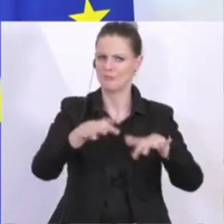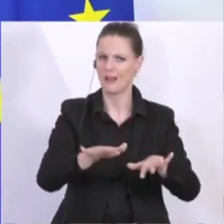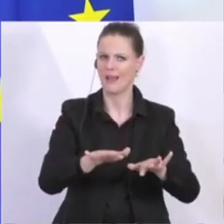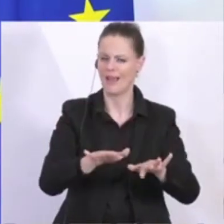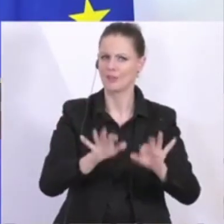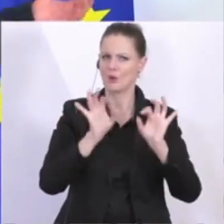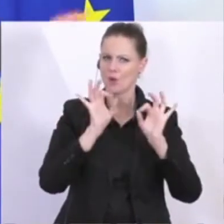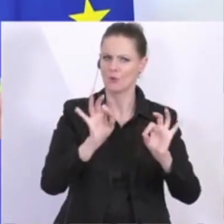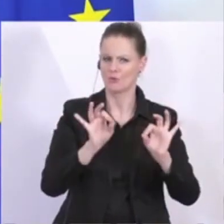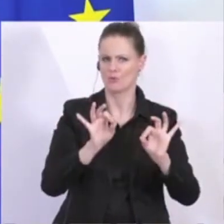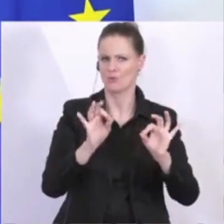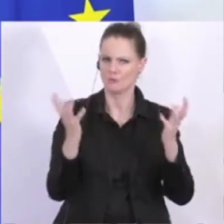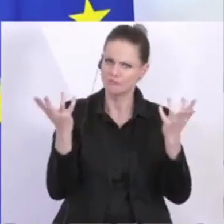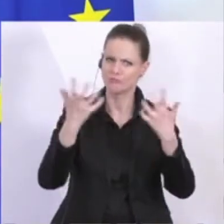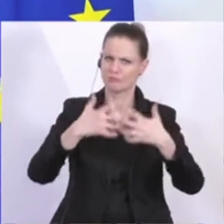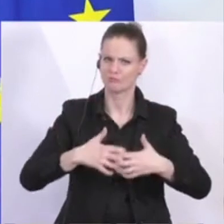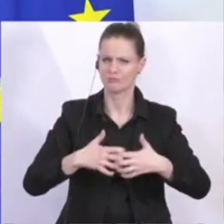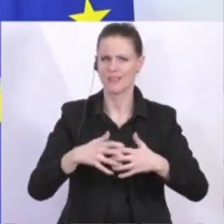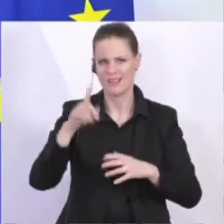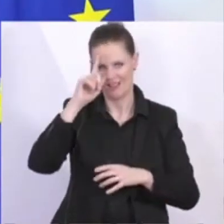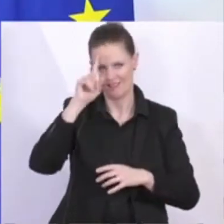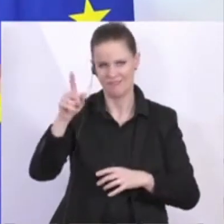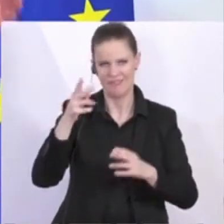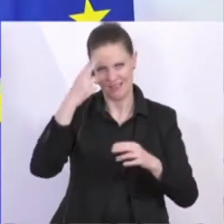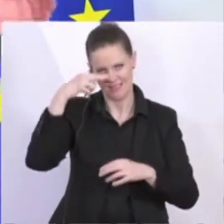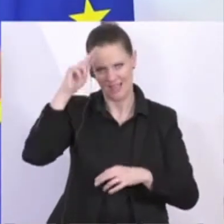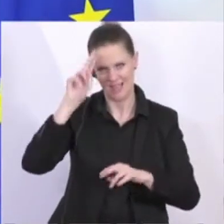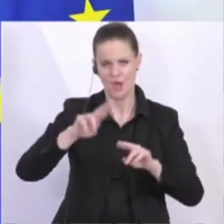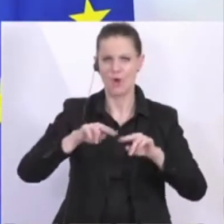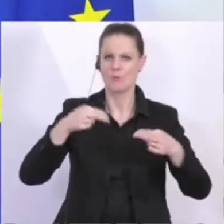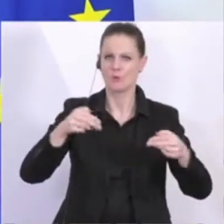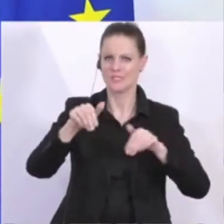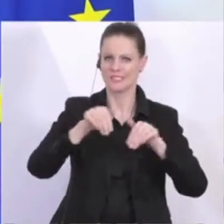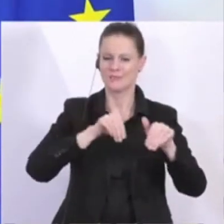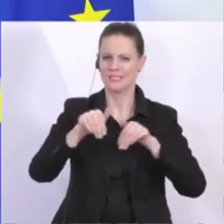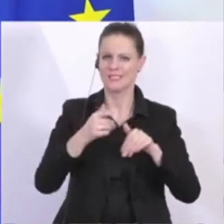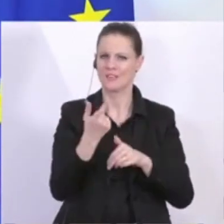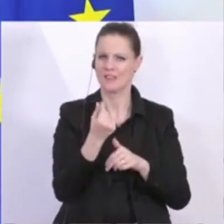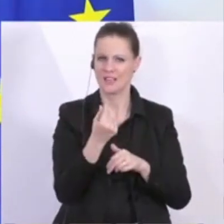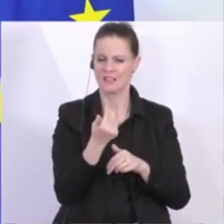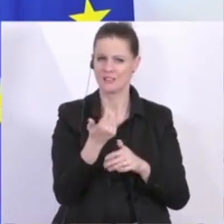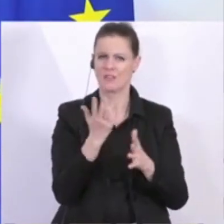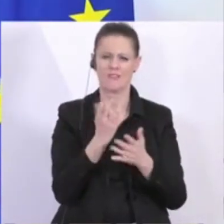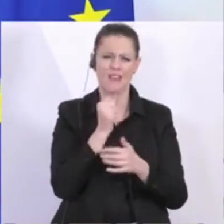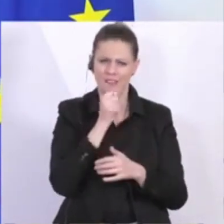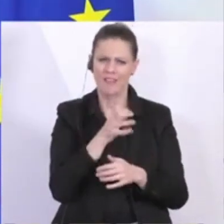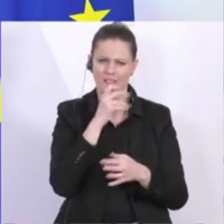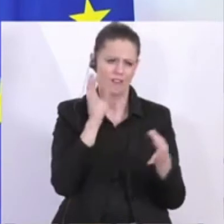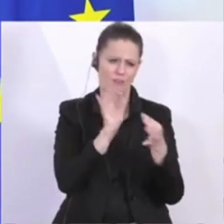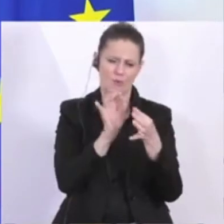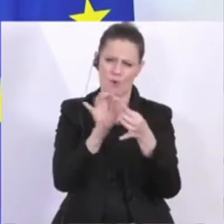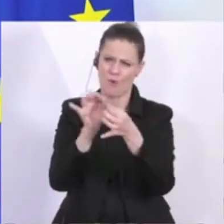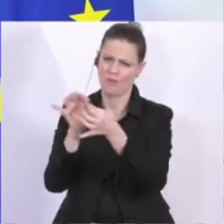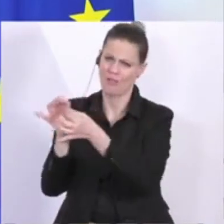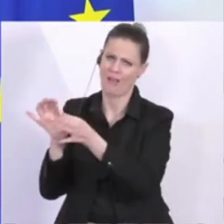diese Richtung zu wirken. Und ich weiß, dass der Herr Bundesminister für Finanzen, denke ich, schon täglich in Kontakt ist, um dieses zu gewährleisten. Weil auch dort